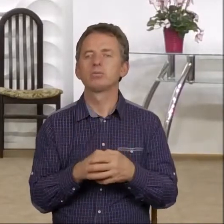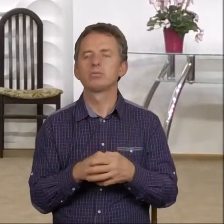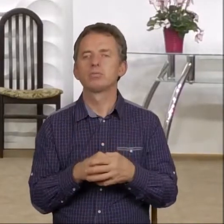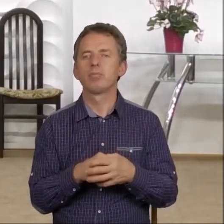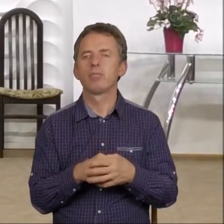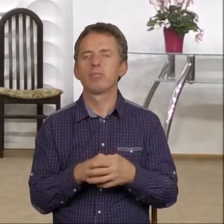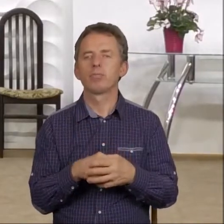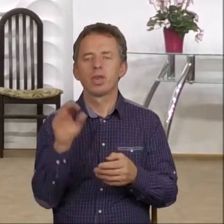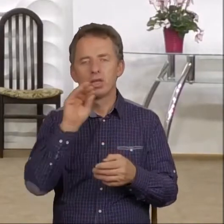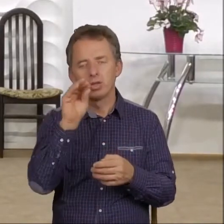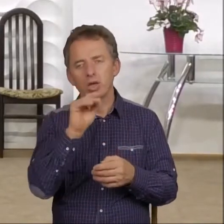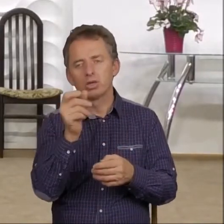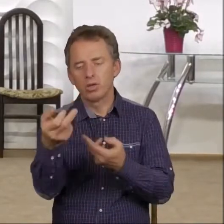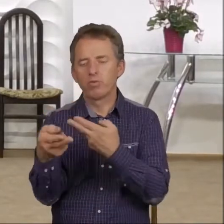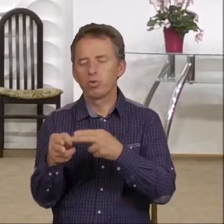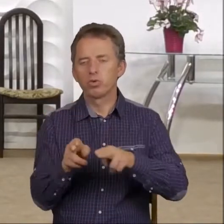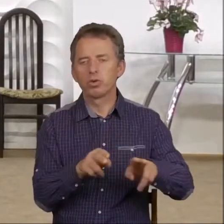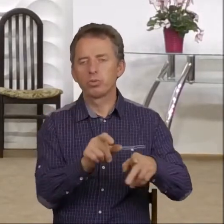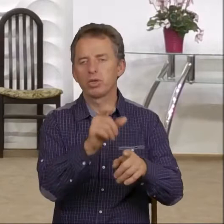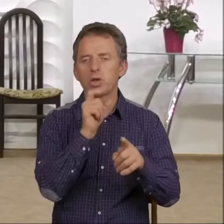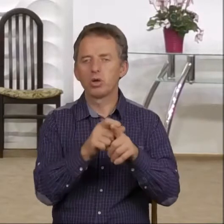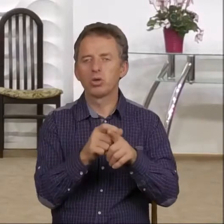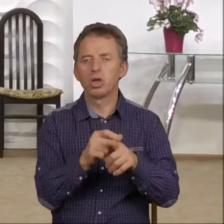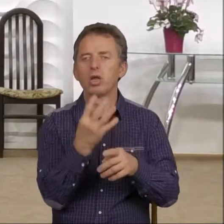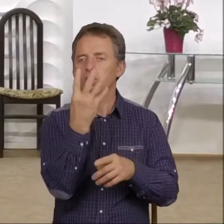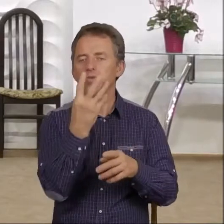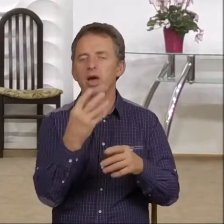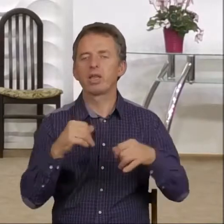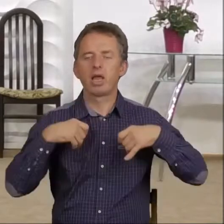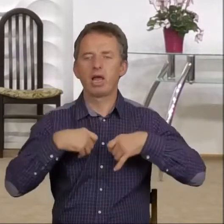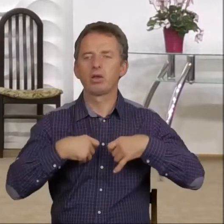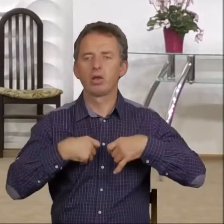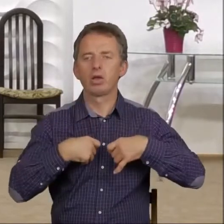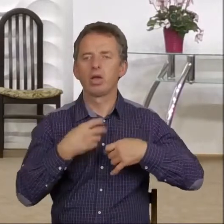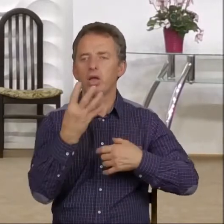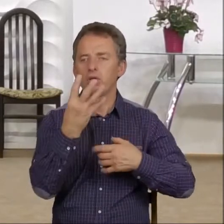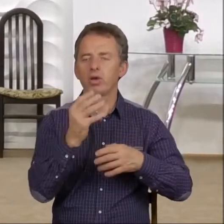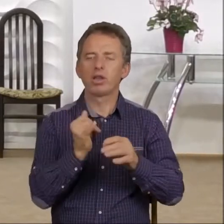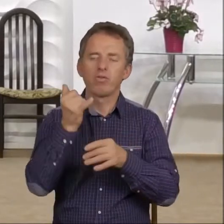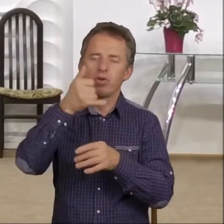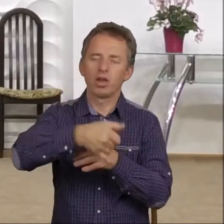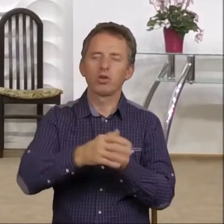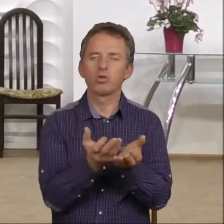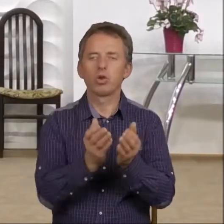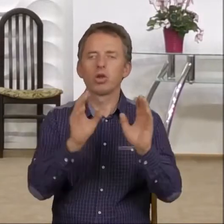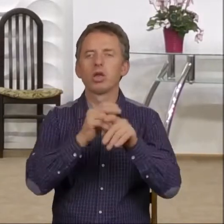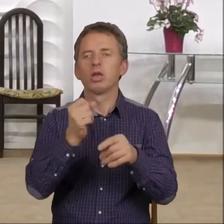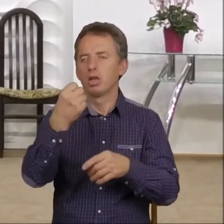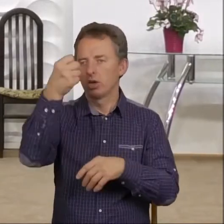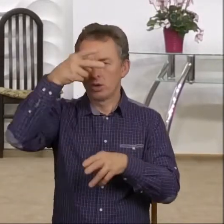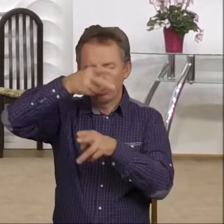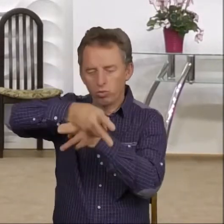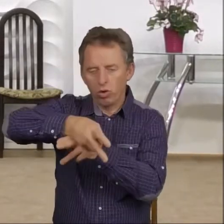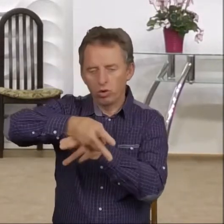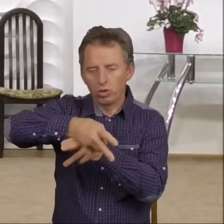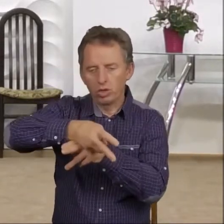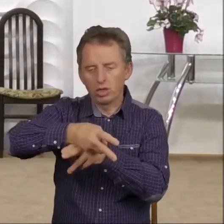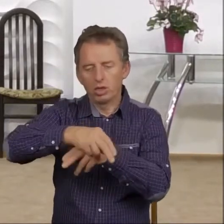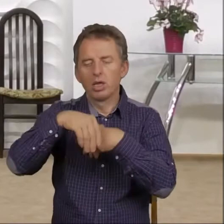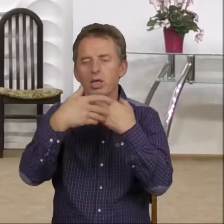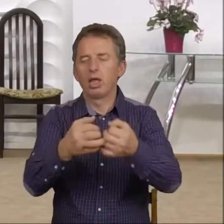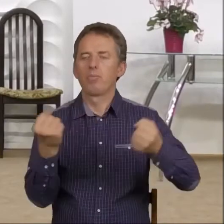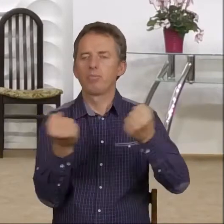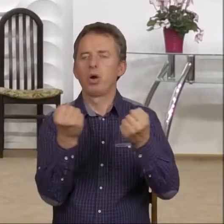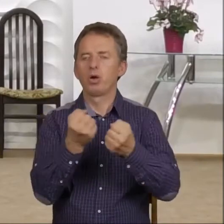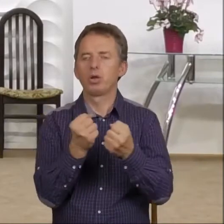Jeszcze do tego wrócimy. Czwarty anioł. Czwarty wylał swoją czaszę na słońce i dano mu moc